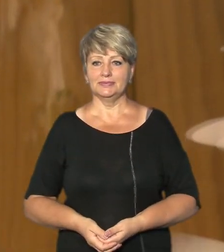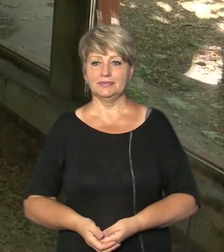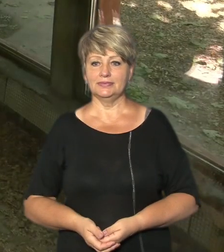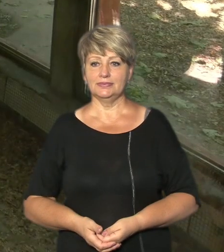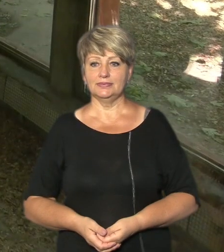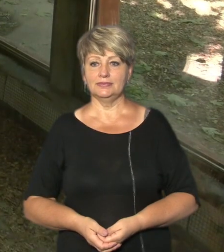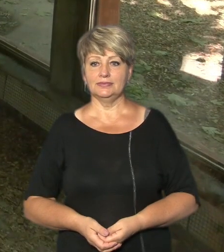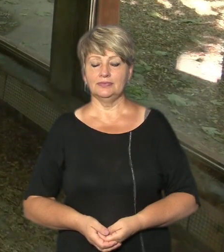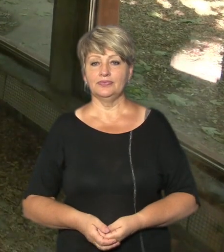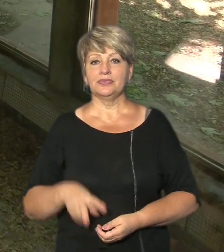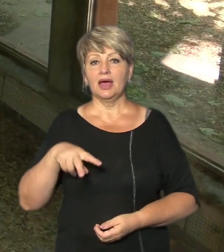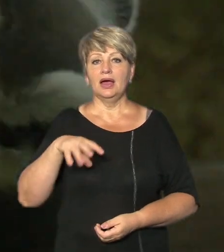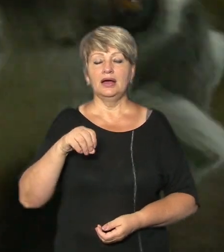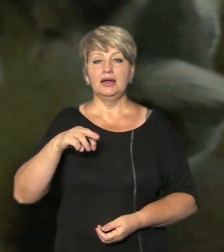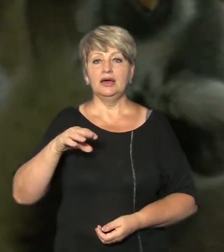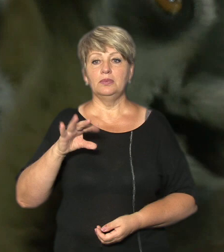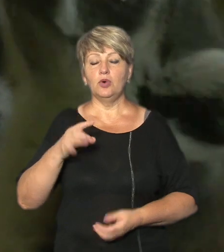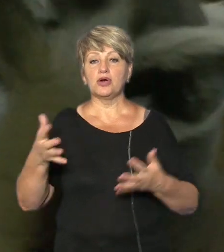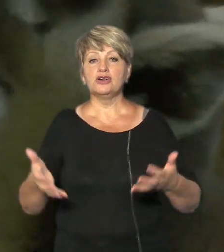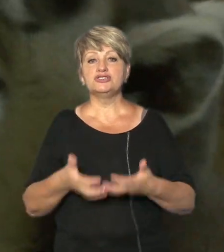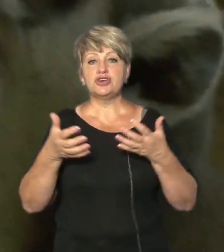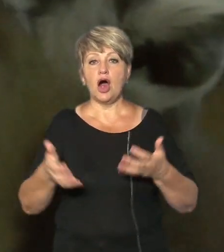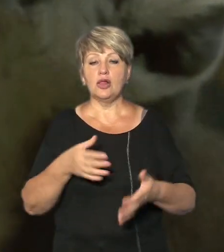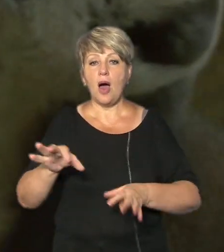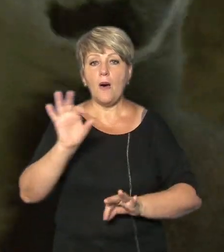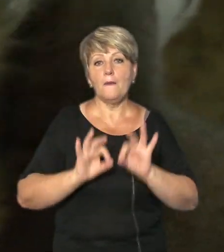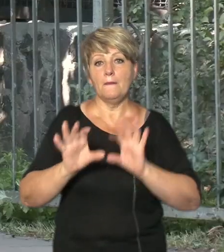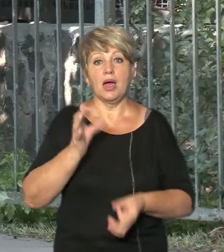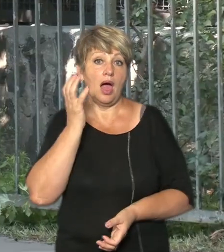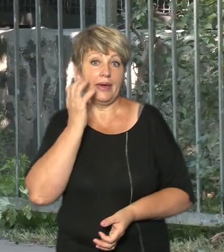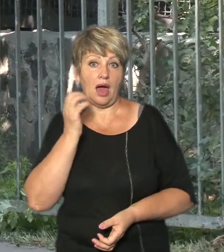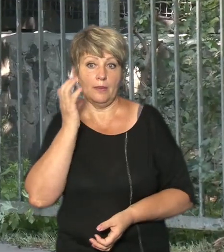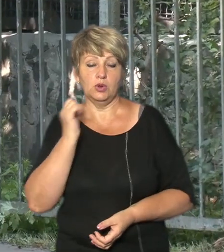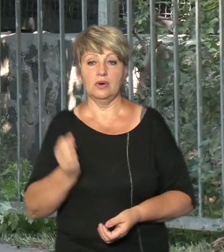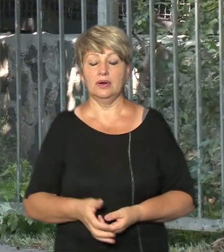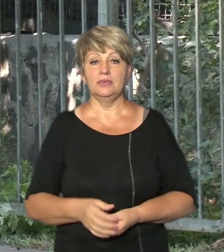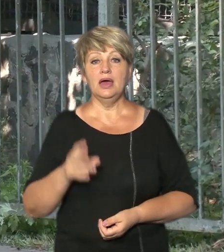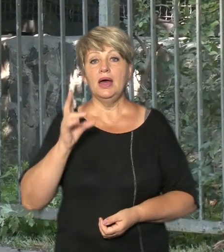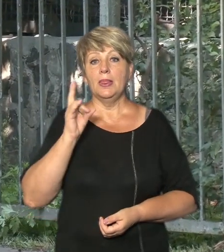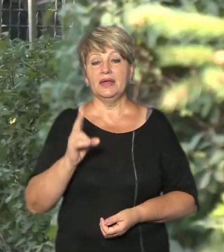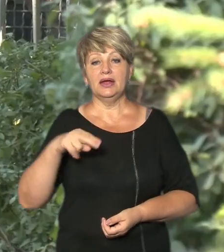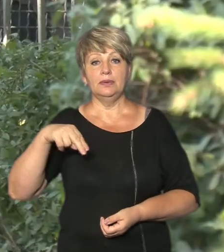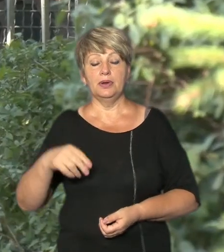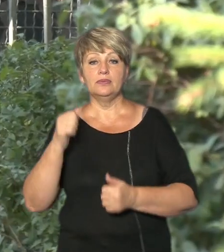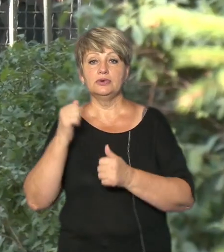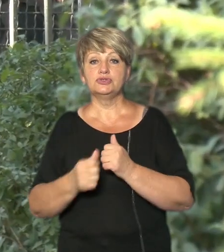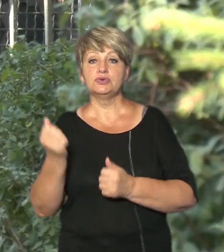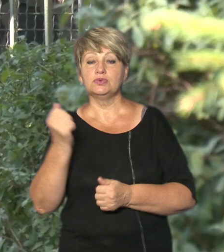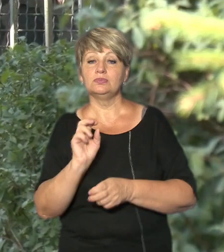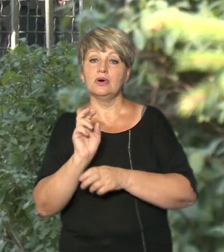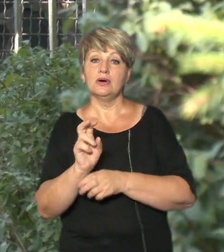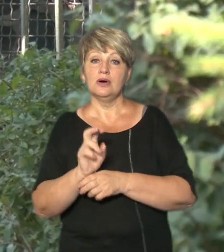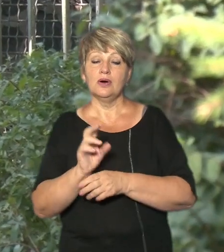А лемури із фруктового салату вибирають яблука Наталя Пірогова щотижня ходить до зоопарку із